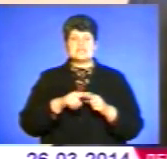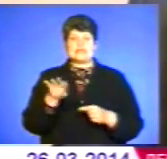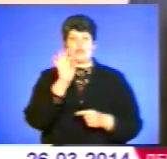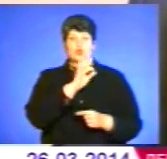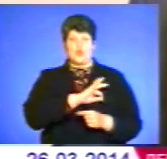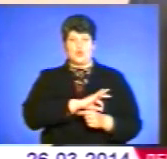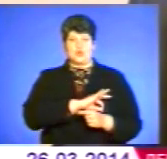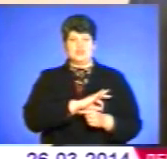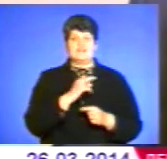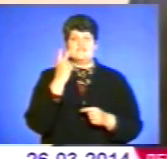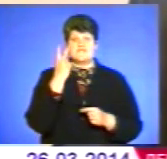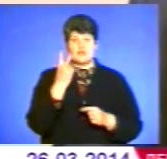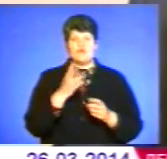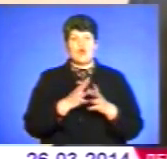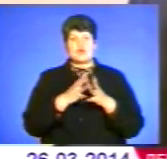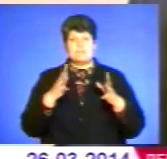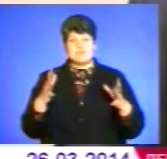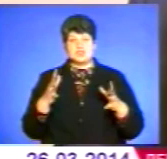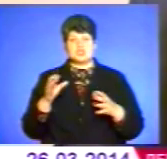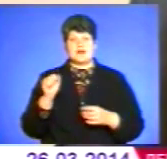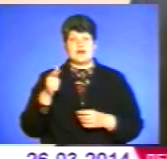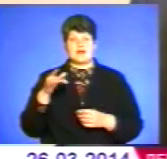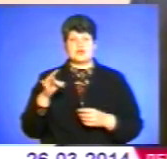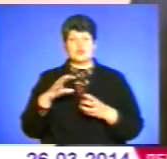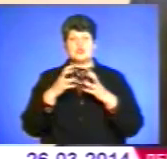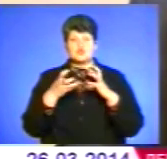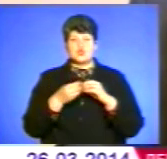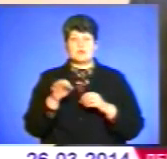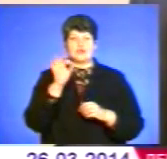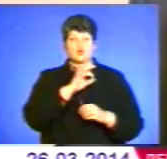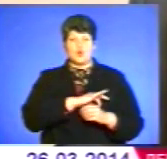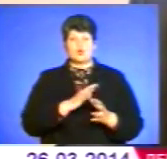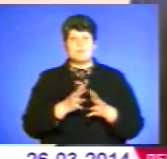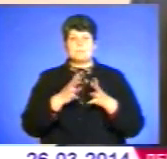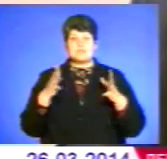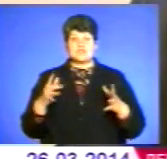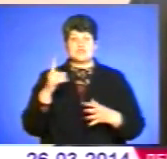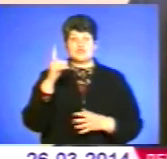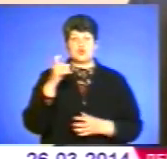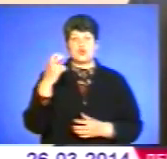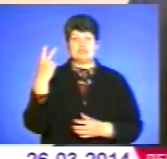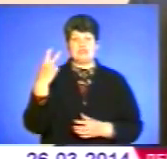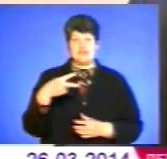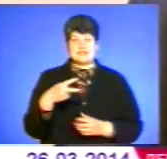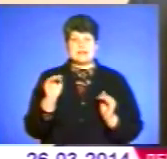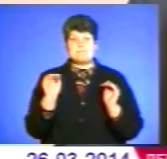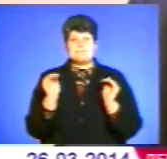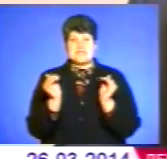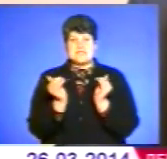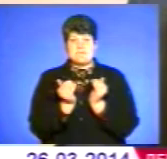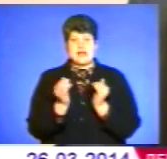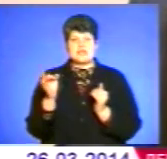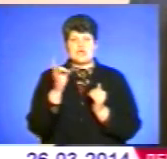отримані від двох і більше податкових агентів. Це коли сума доходу перевищує 120 мінімальних